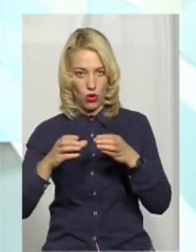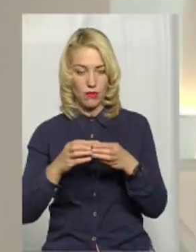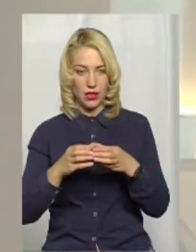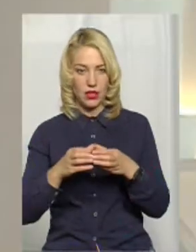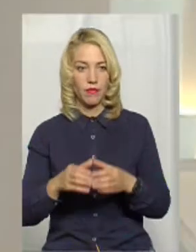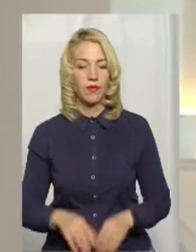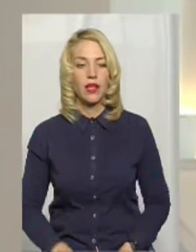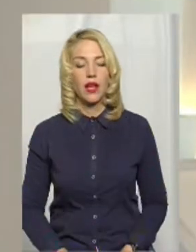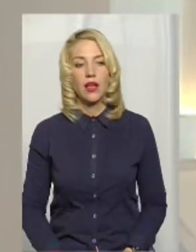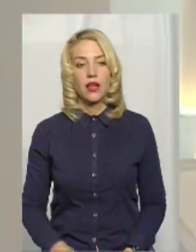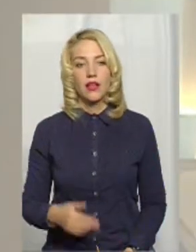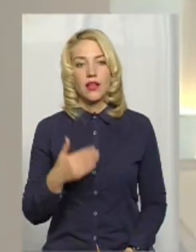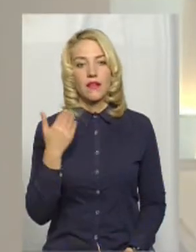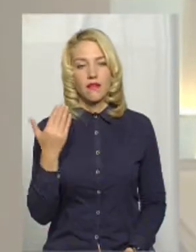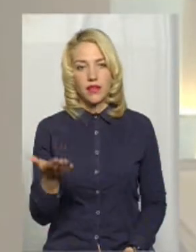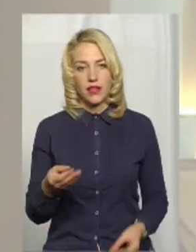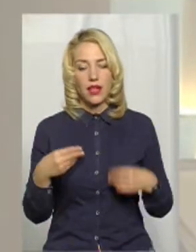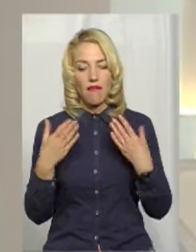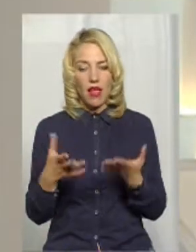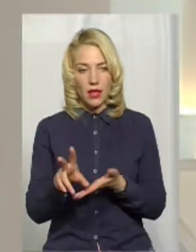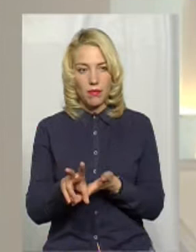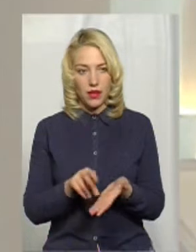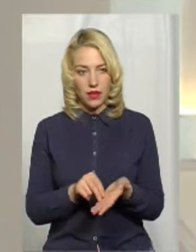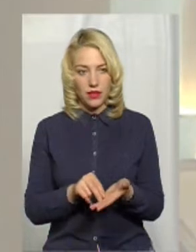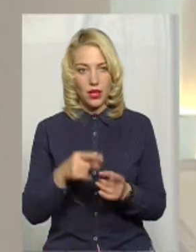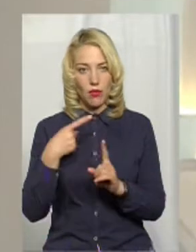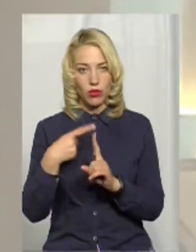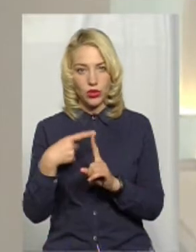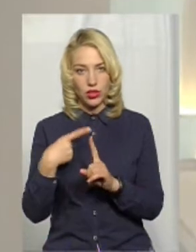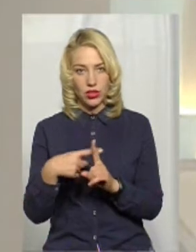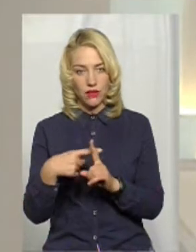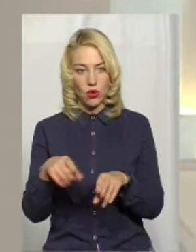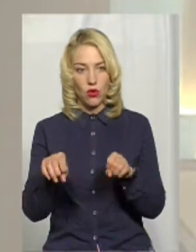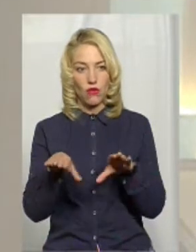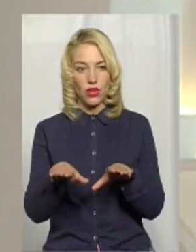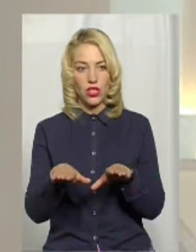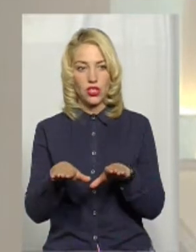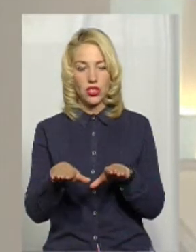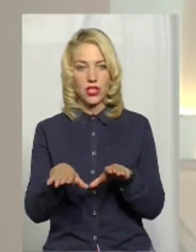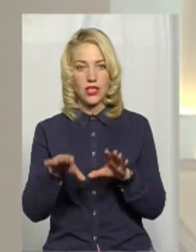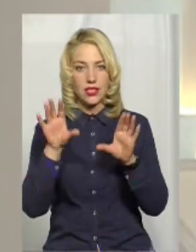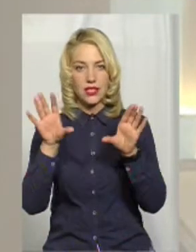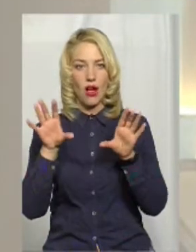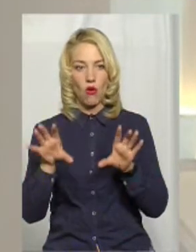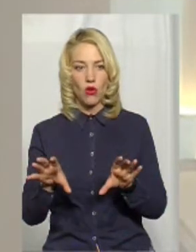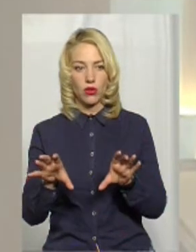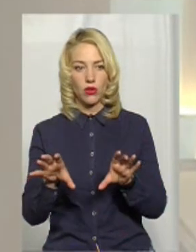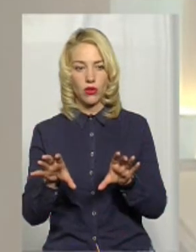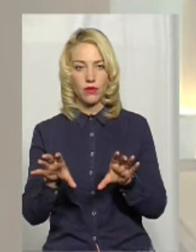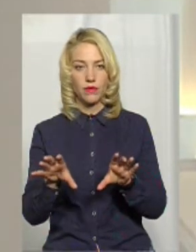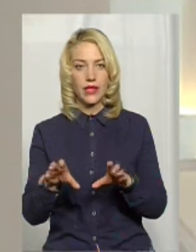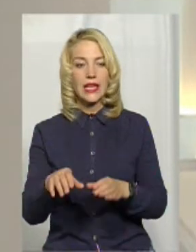А ви навели приклад позитивного вирішення, законного вирішення